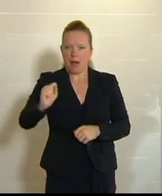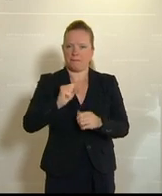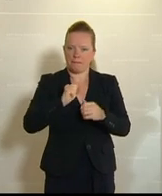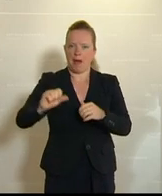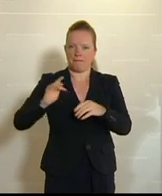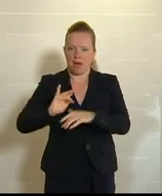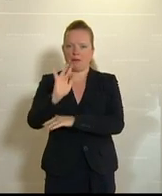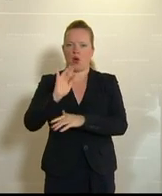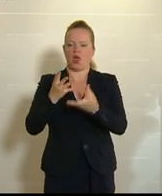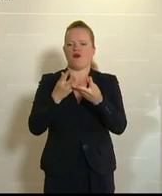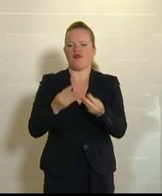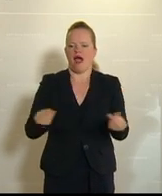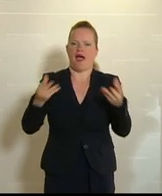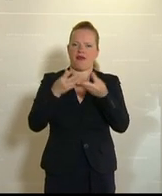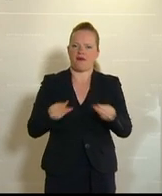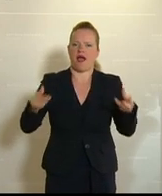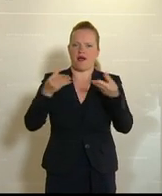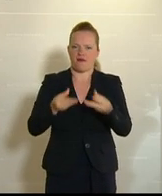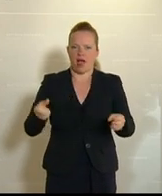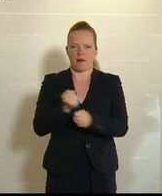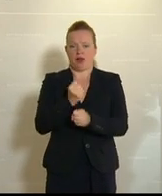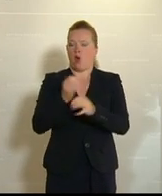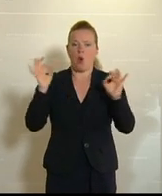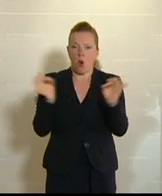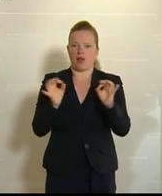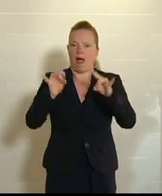zur Unendlichkeit aufgeweicht oder überhaupt abgeschafft.